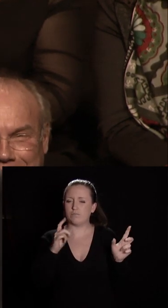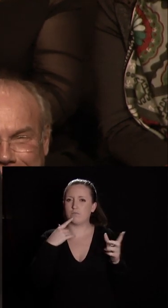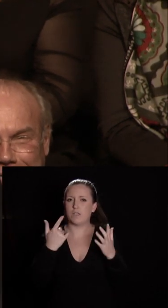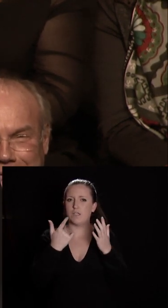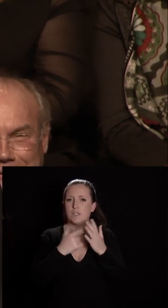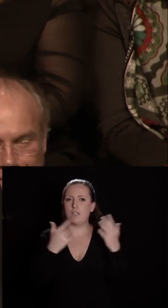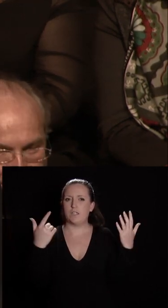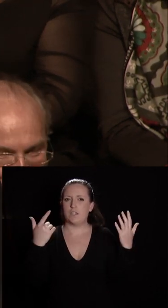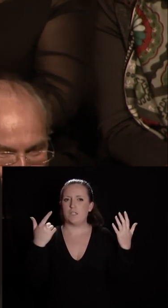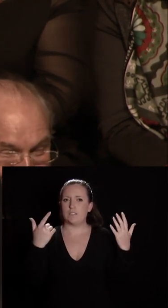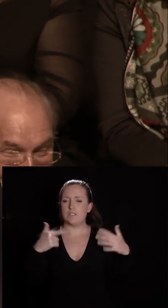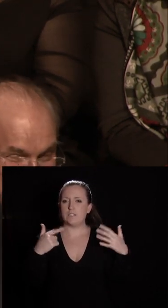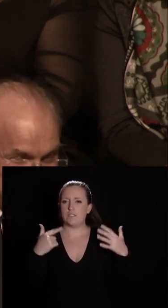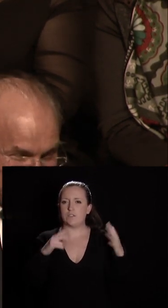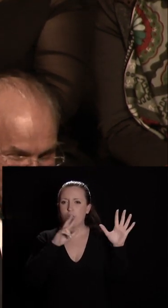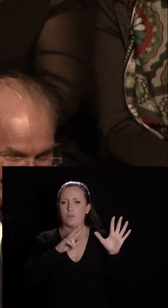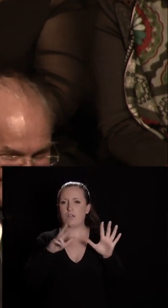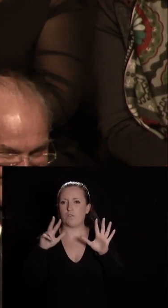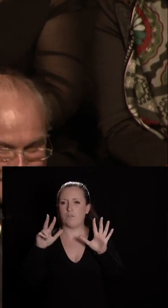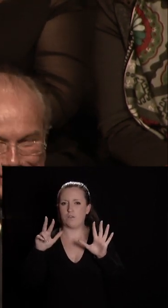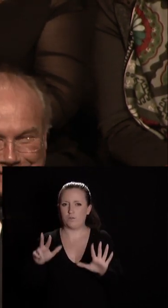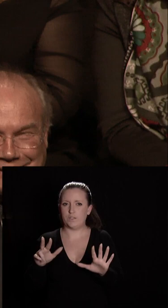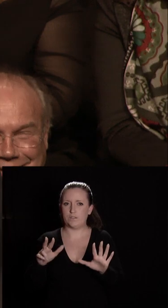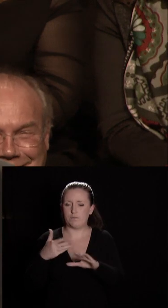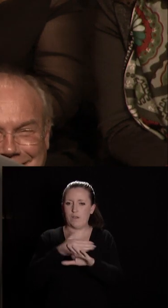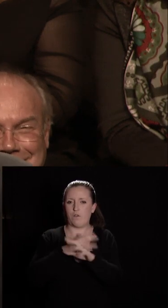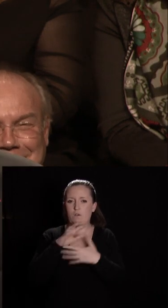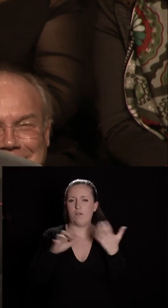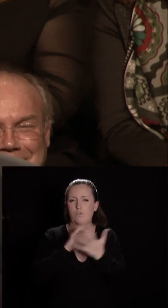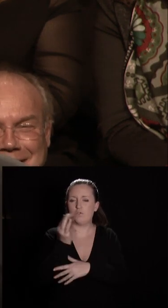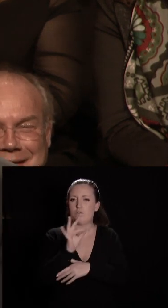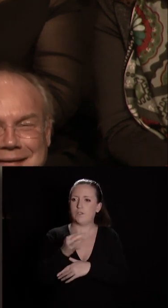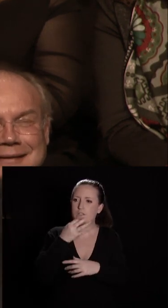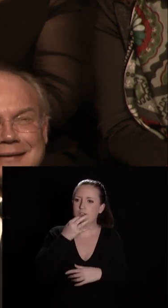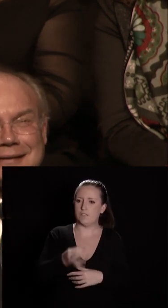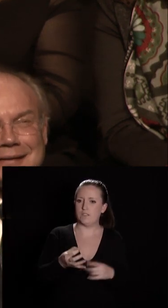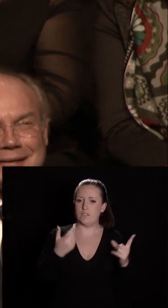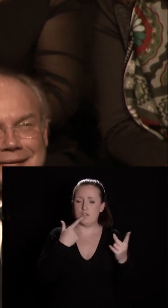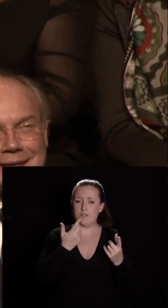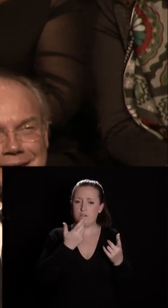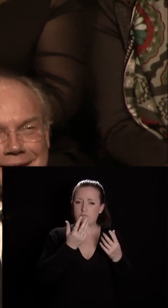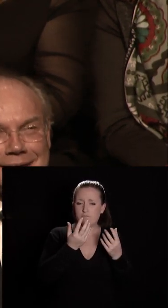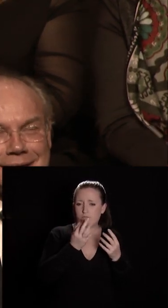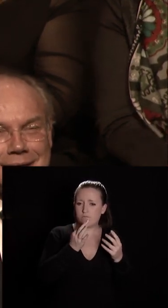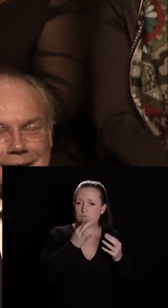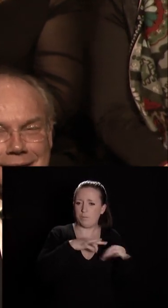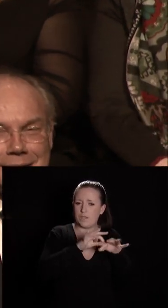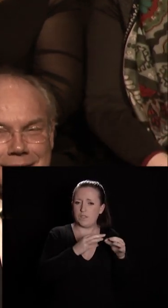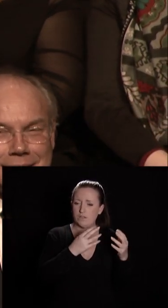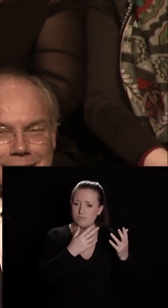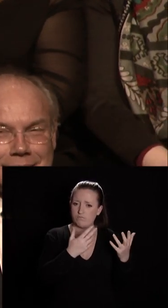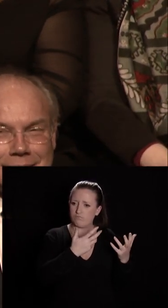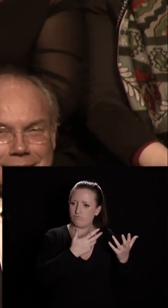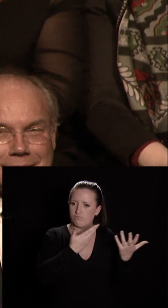en 1788 juste avant la révolution française il disait la prospérité d'un état dépend toujours